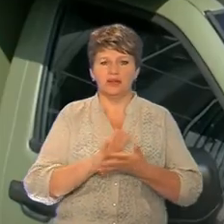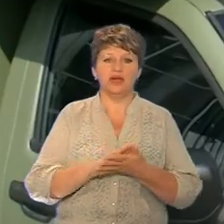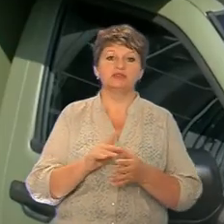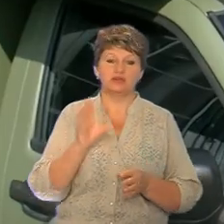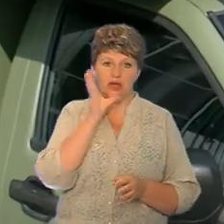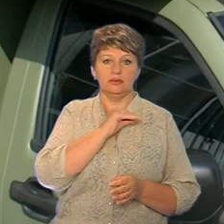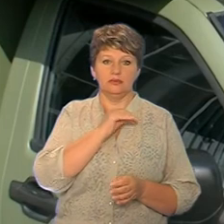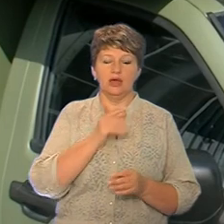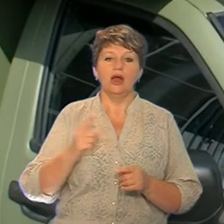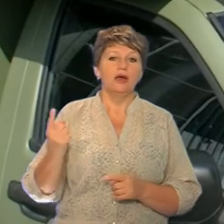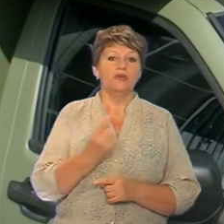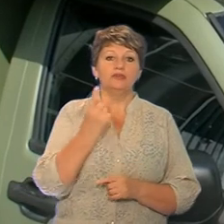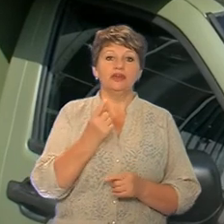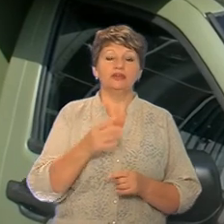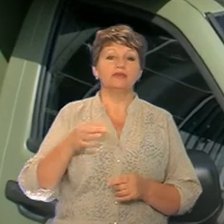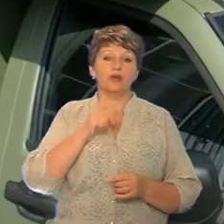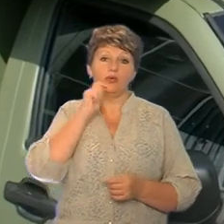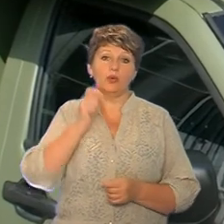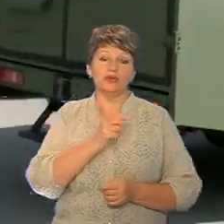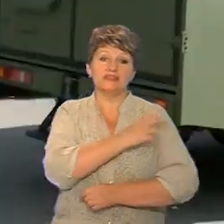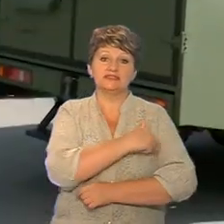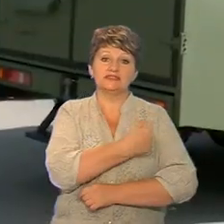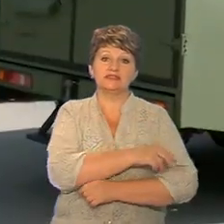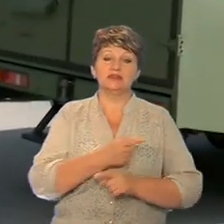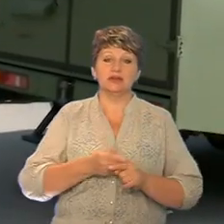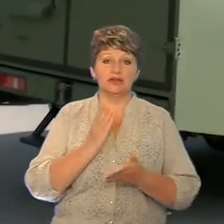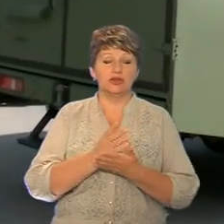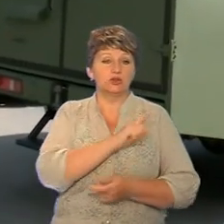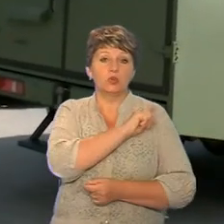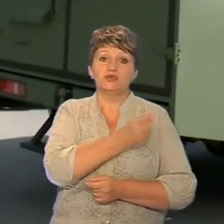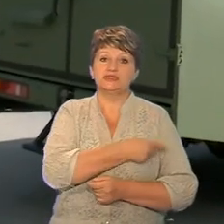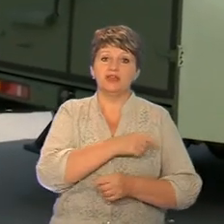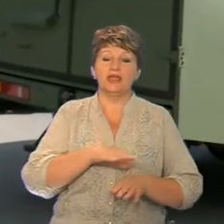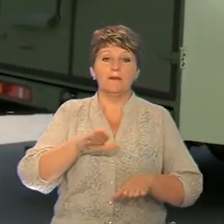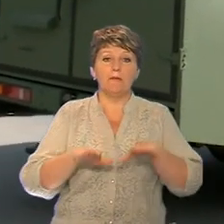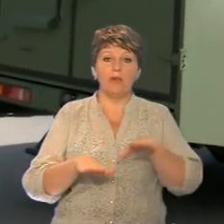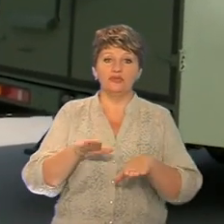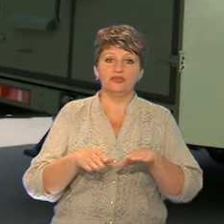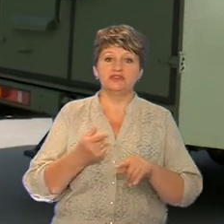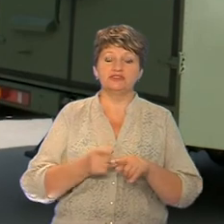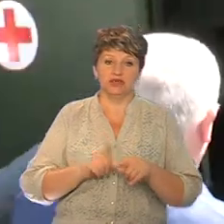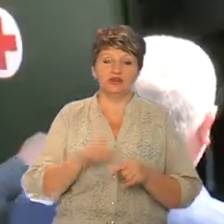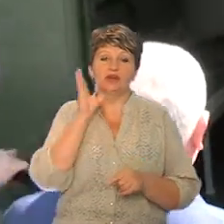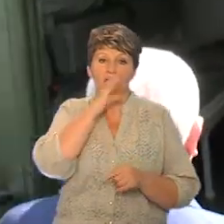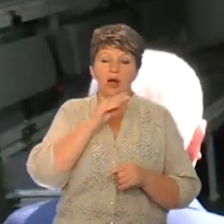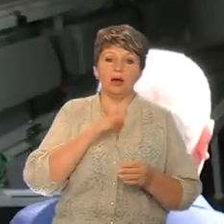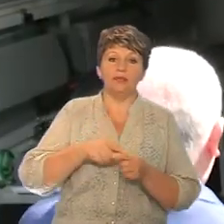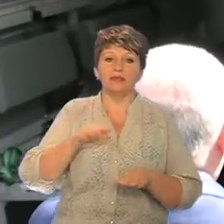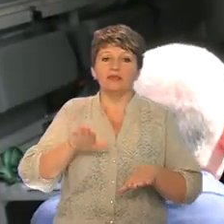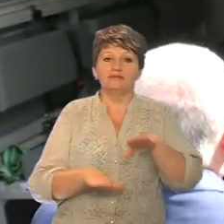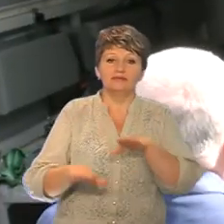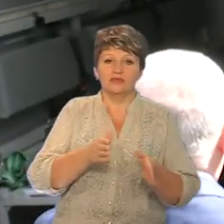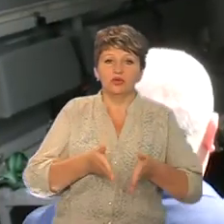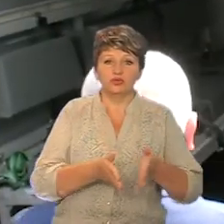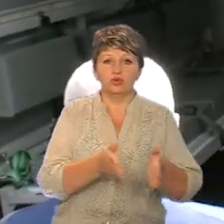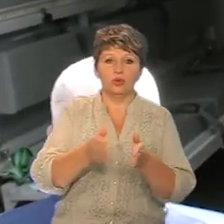Перші в Україні санітарні автівки повнопривідні та мають посилену підвізку. Це дозволяє долати бездоріжжя. Вони обладнані